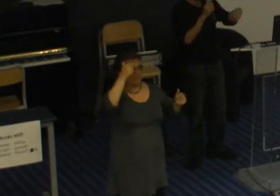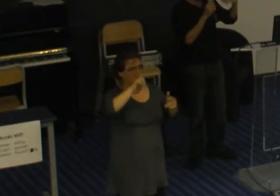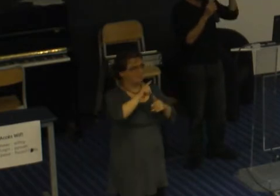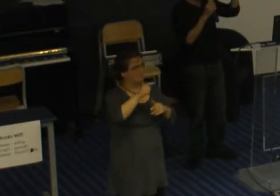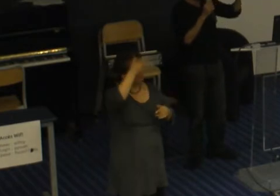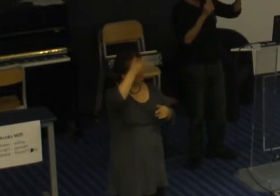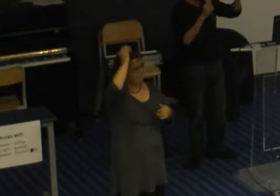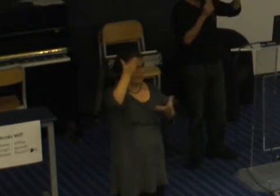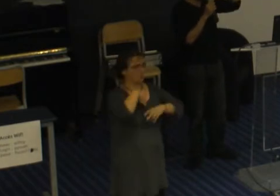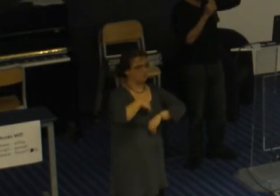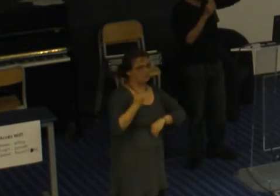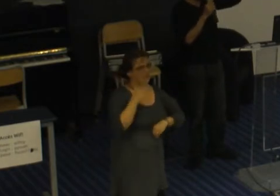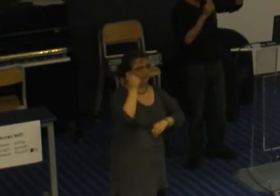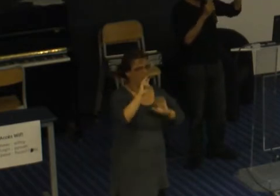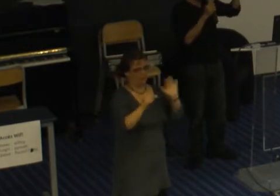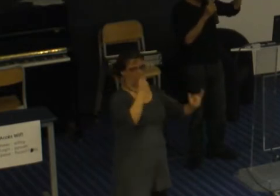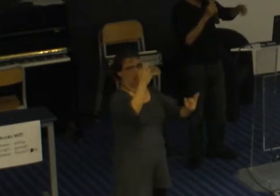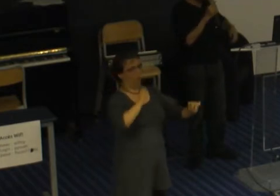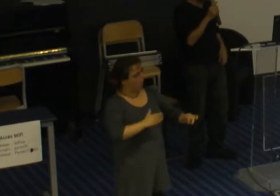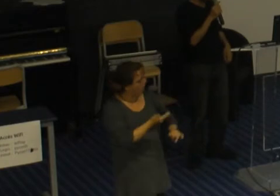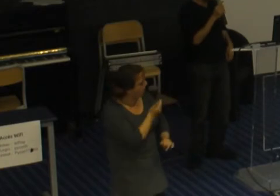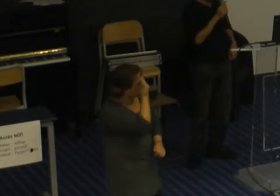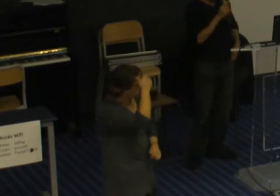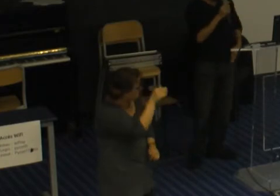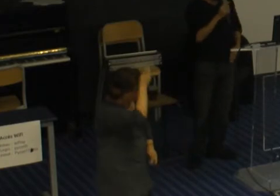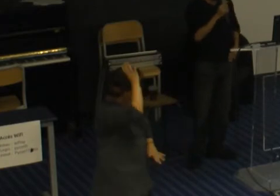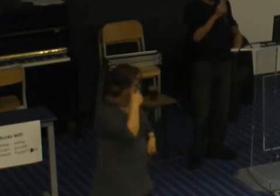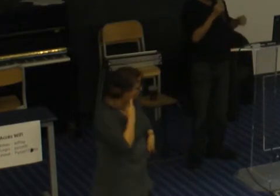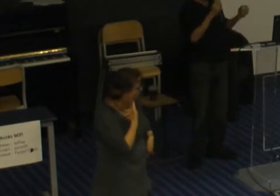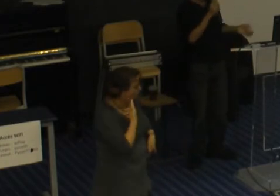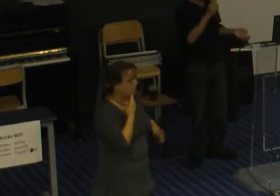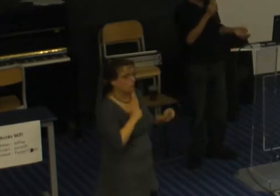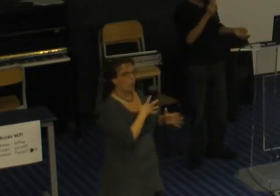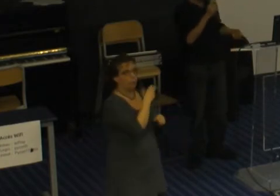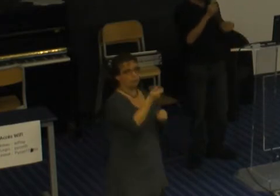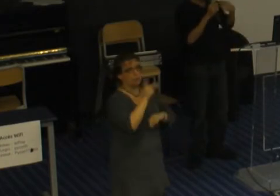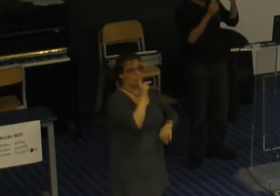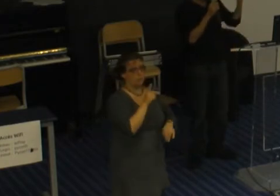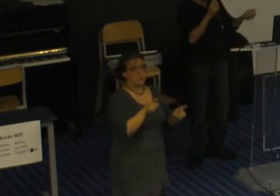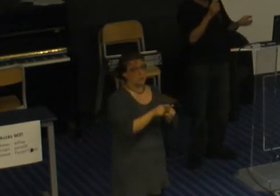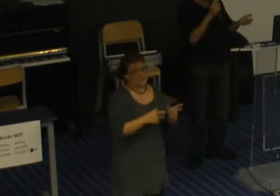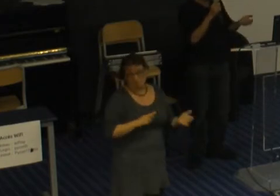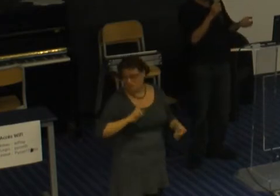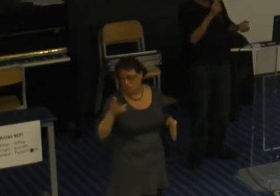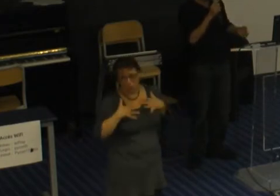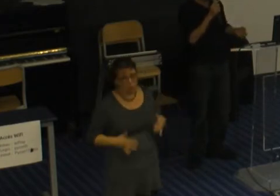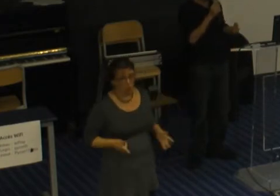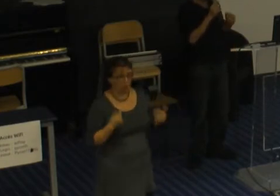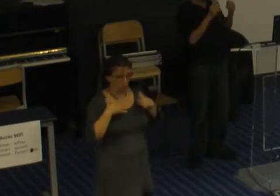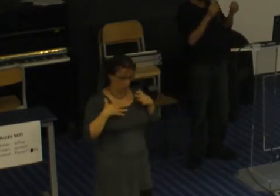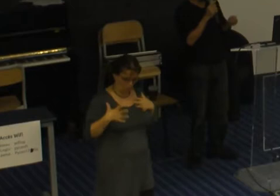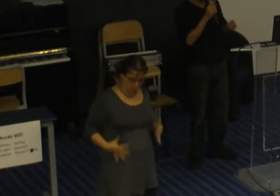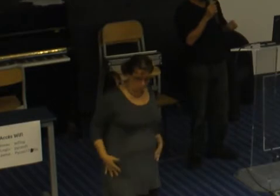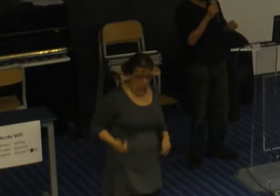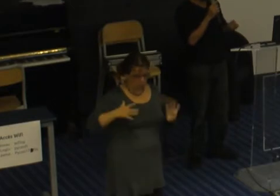emplois prestigieux et ainsi de suite. Tout, puis aussi dans la tenue, dans la façon de se comporter, on ne pas